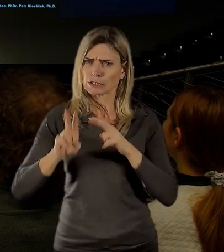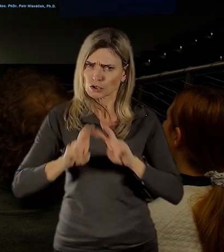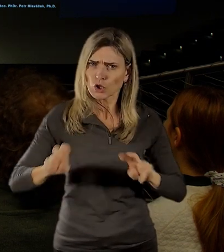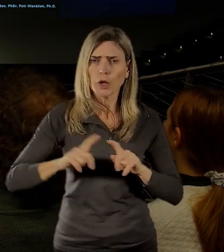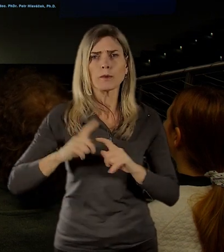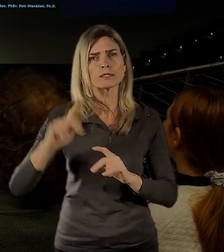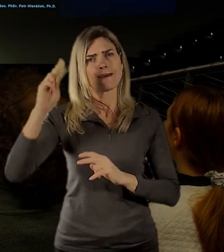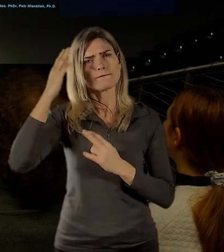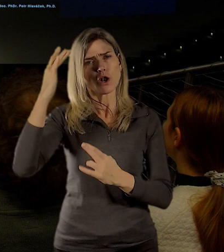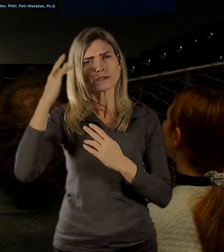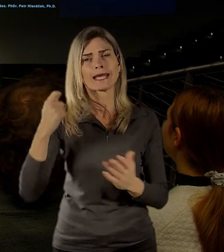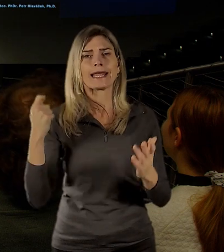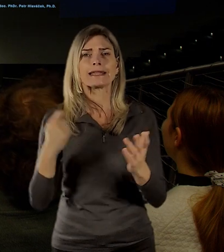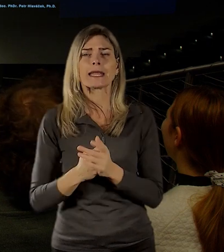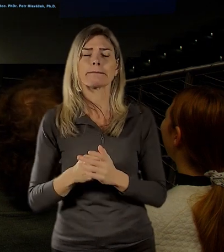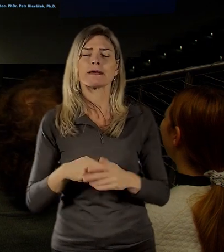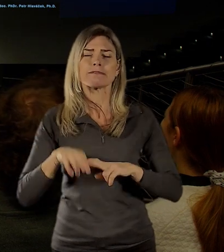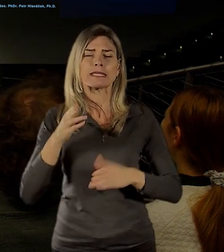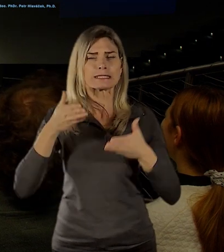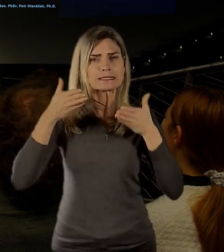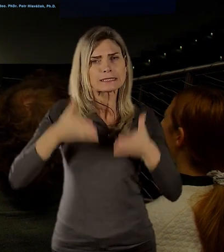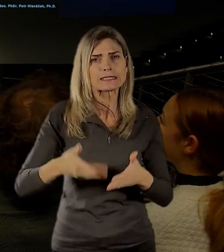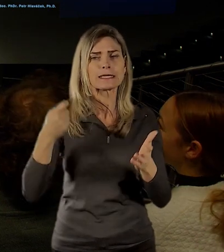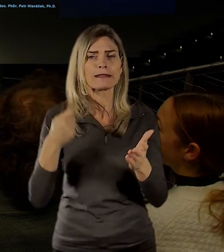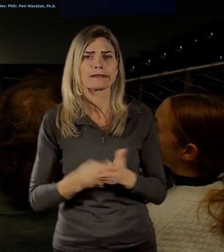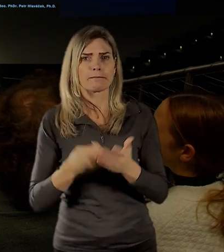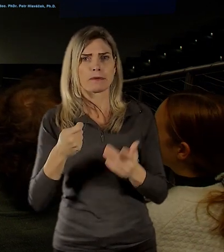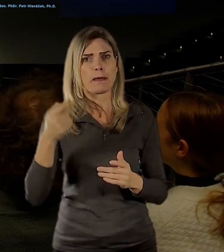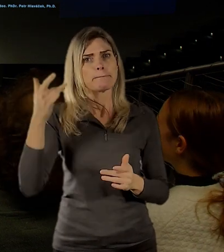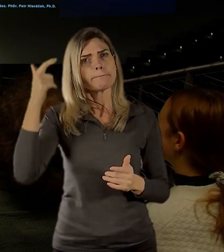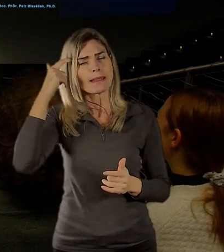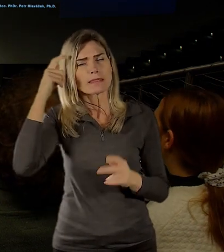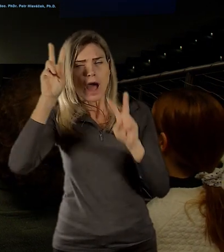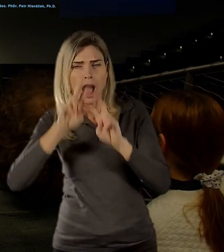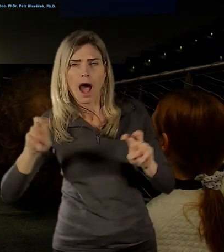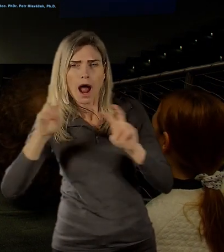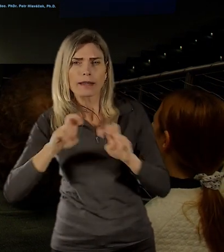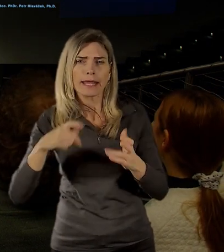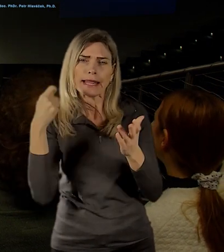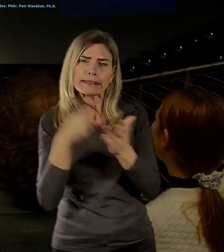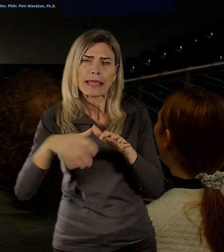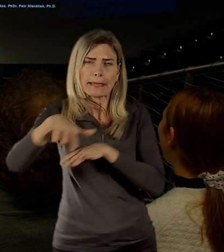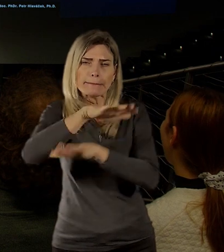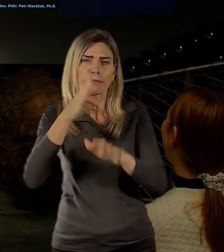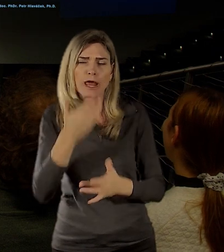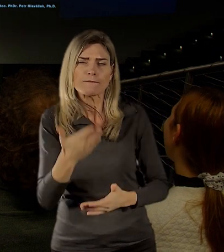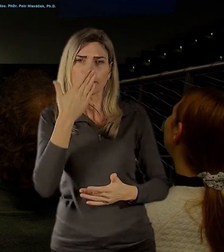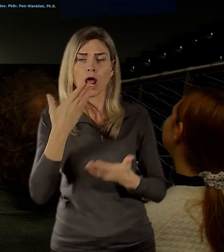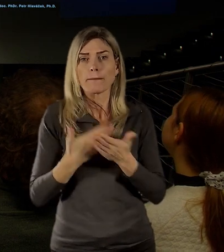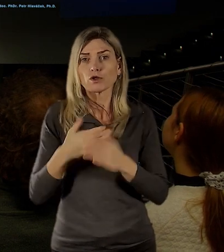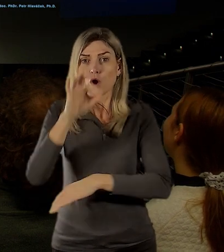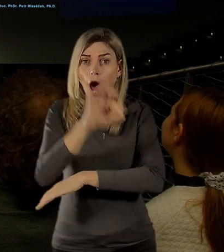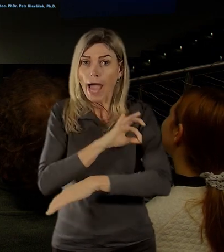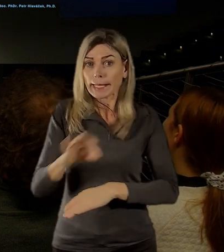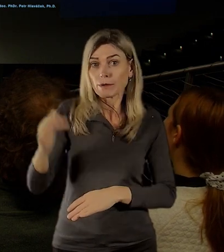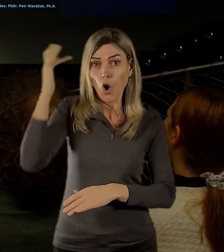takzvanou mentální topografií. To není nic ezoterického, ale znamená to vlastně nějakou kooperaci s architekty a